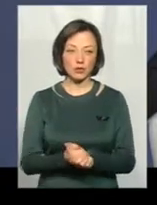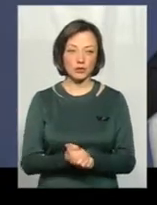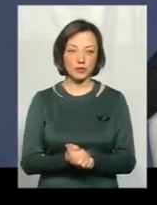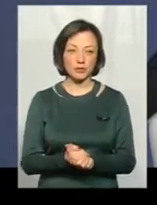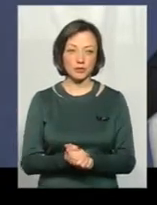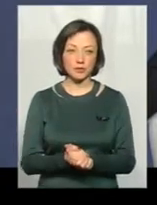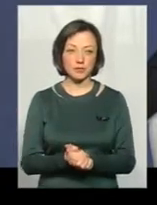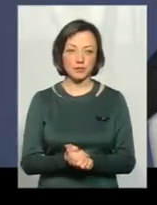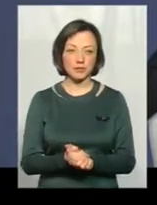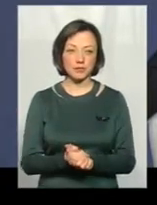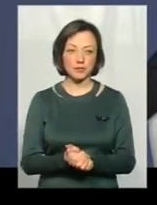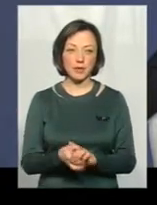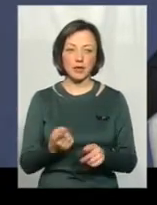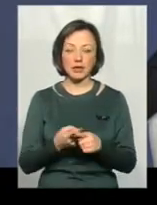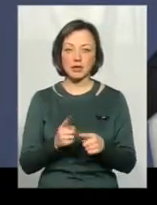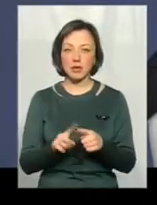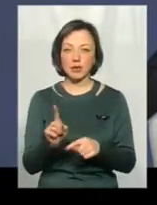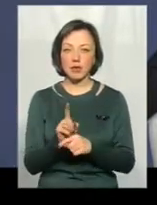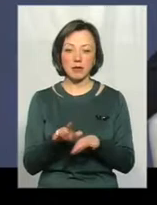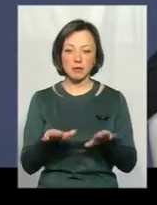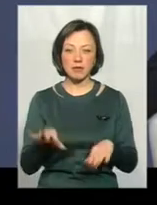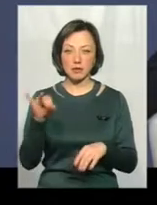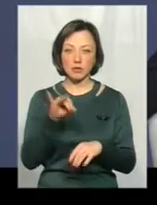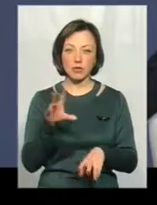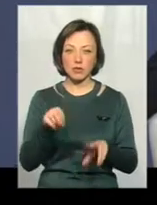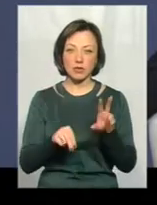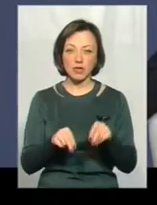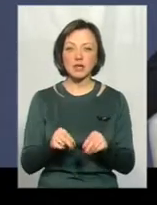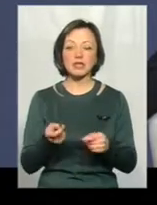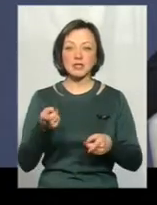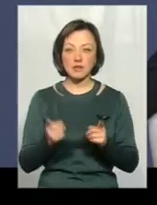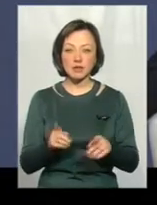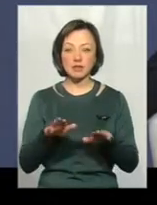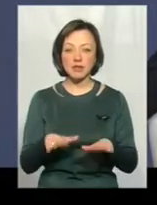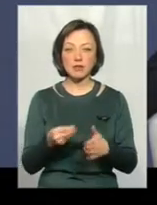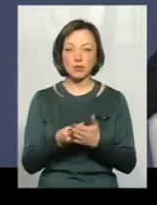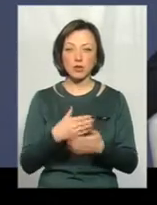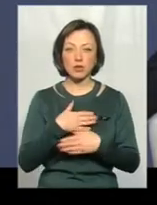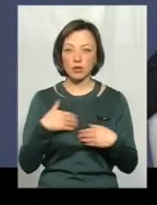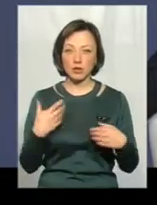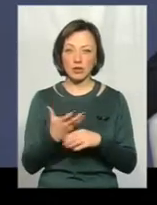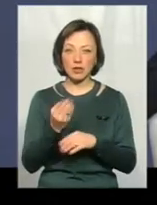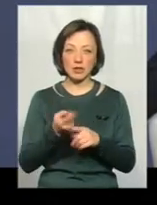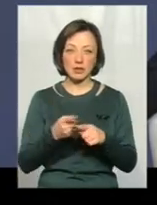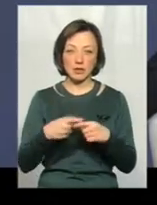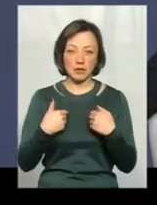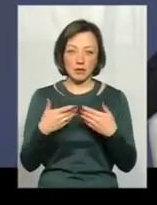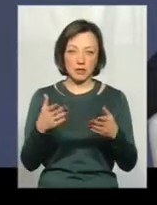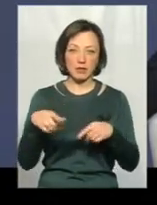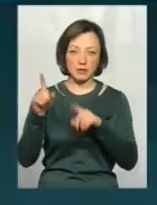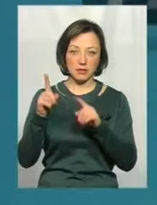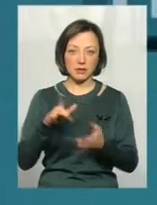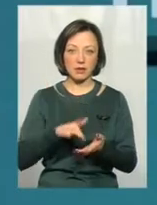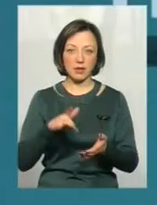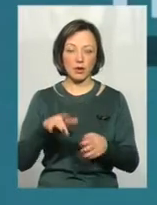і це буде нормально, це місцева історія. Я вважаю, що це місцева історія. Звісно, місцевий бюджет не хочуть за це платити, говорять, це ж не ми, це центральний